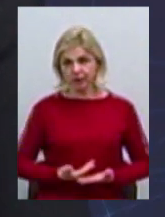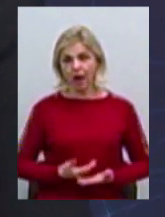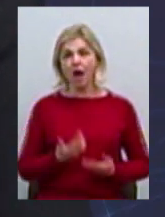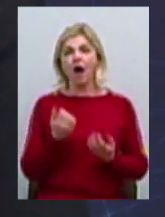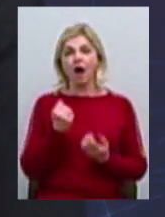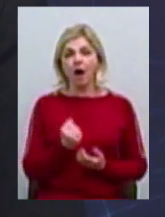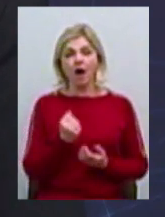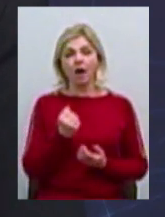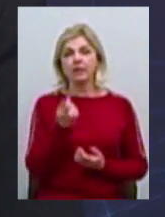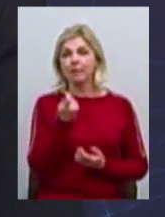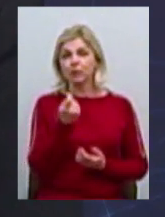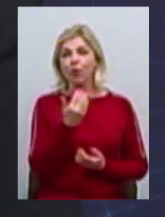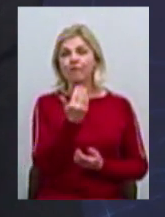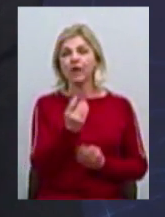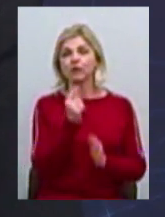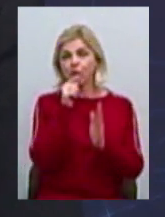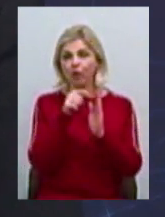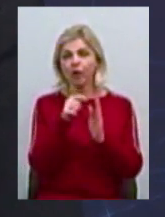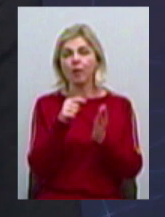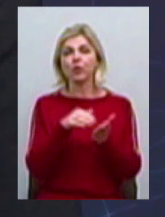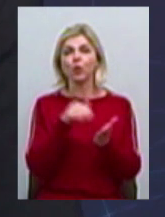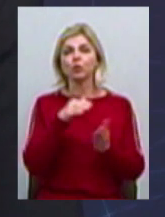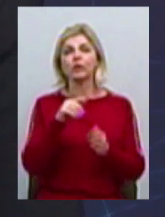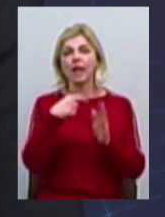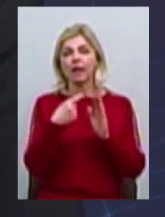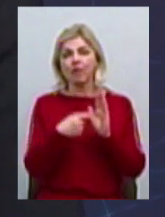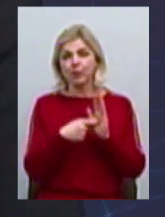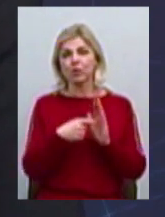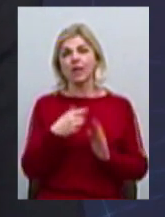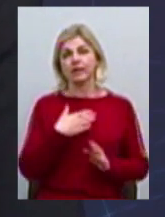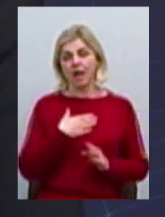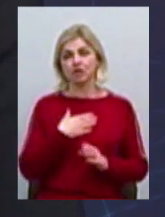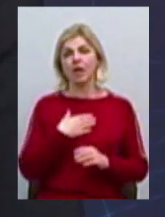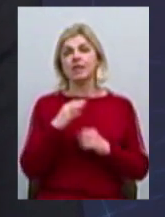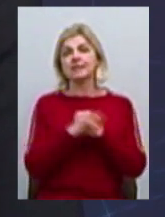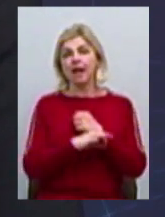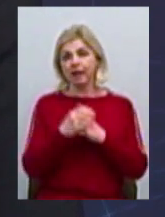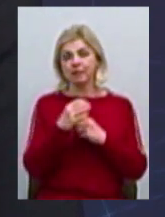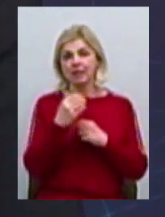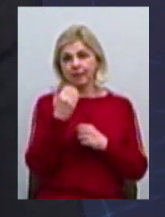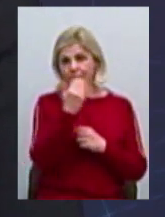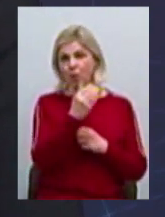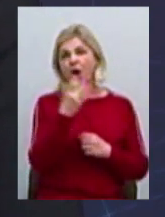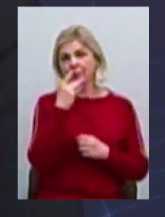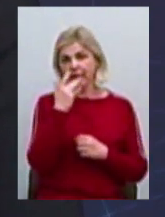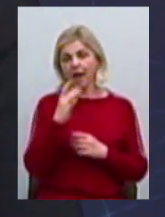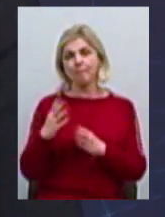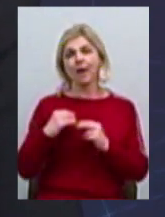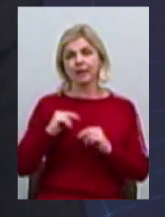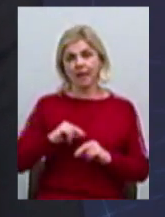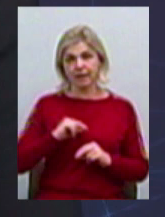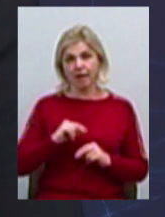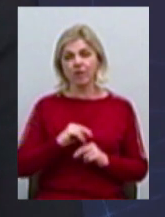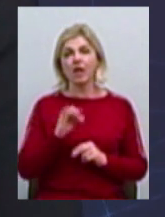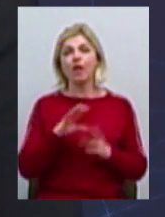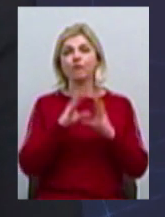трішечки торкнулися тему наших західних партнерів, так, наприклад, в США, то взагалі інвестор обирає